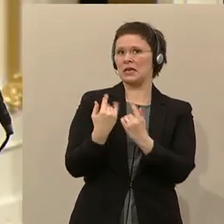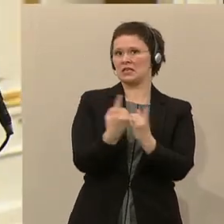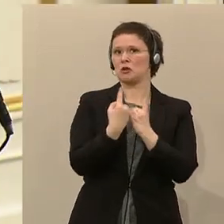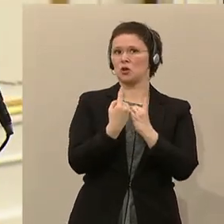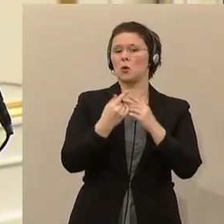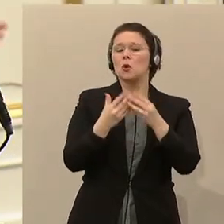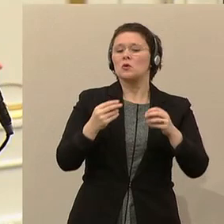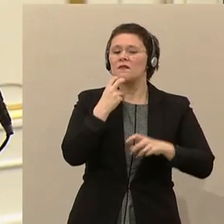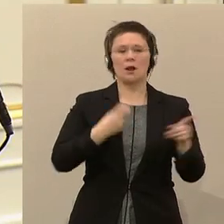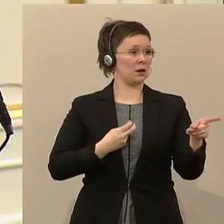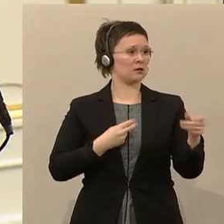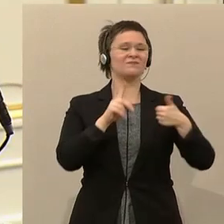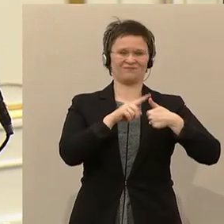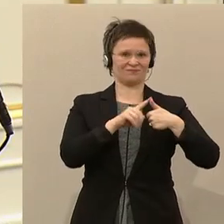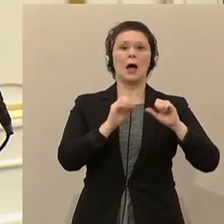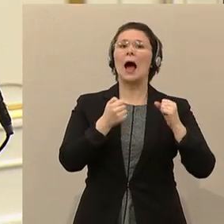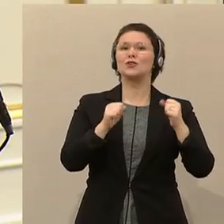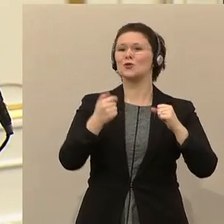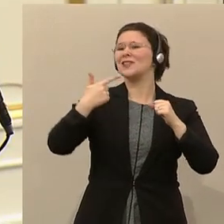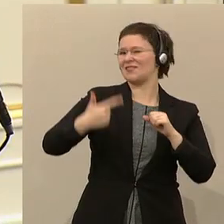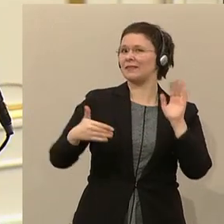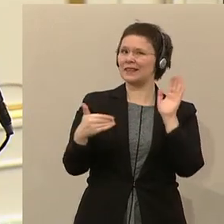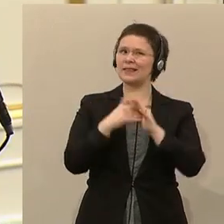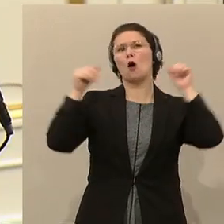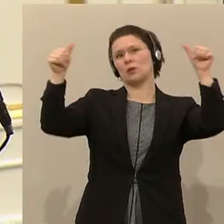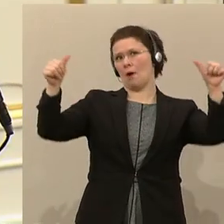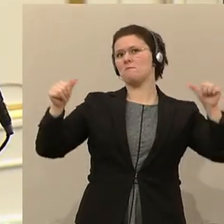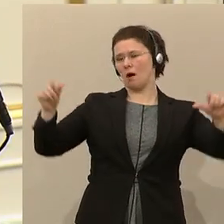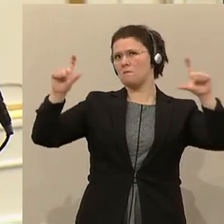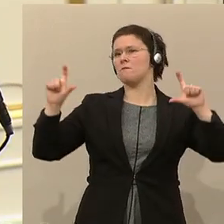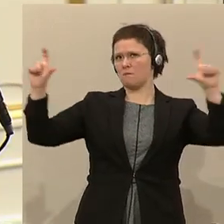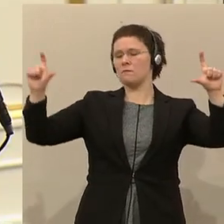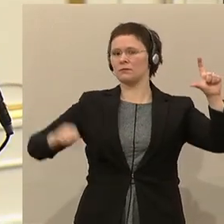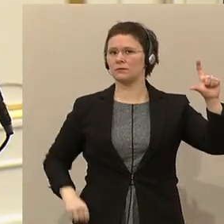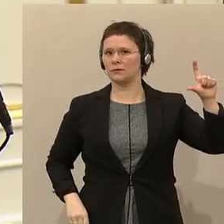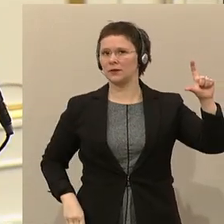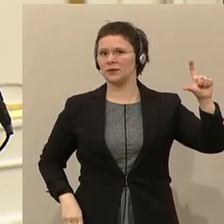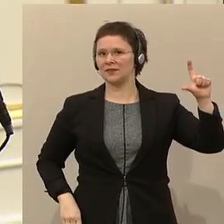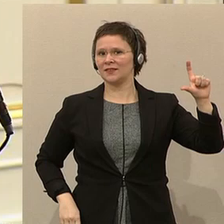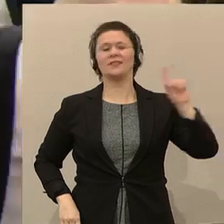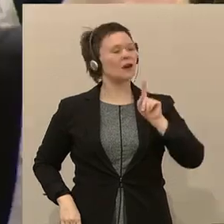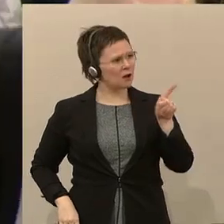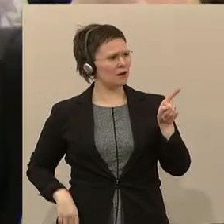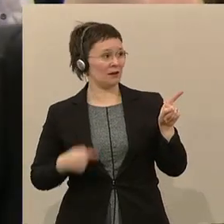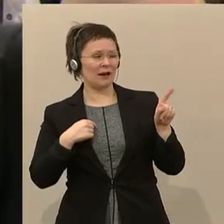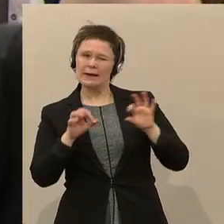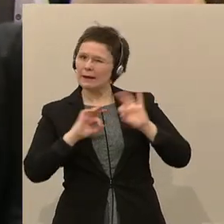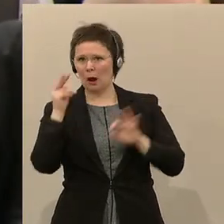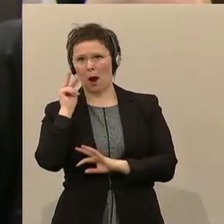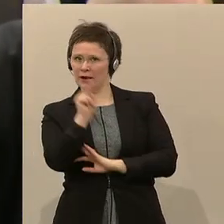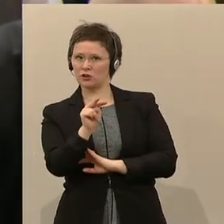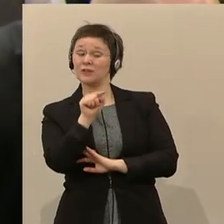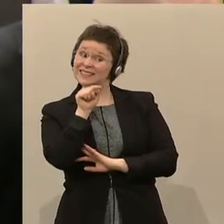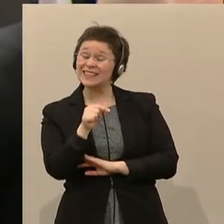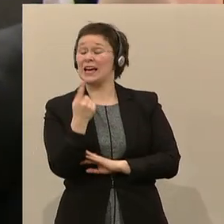haben, da haben wir die Aktion, die Sie jetzt so schön plakatiert haben, 20.000. Ich habe es übrigens sistiert, weil ich es mir genau anschauen wollte. Es gibt eine